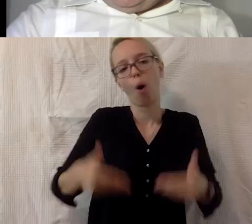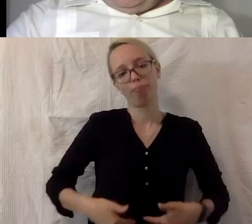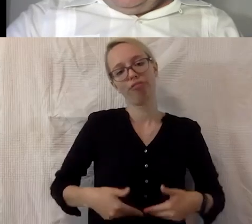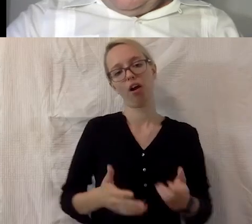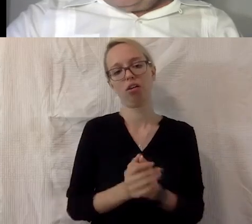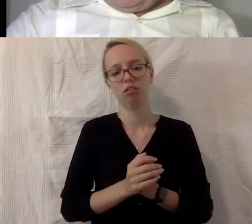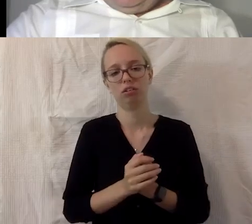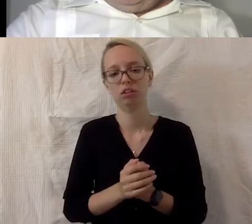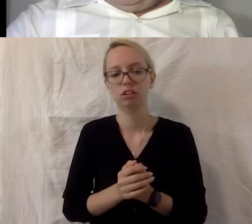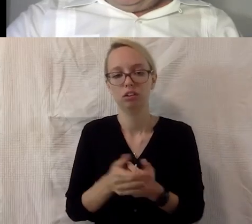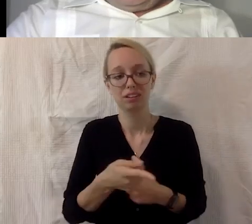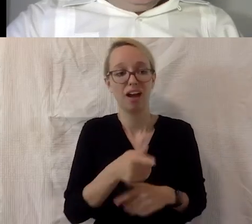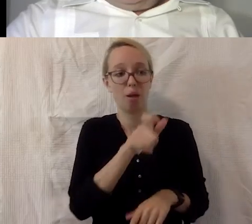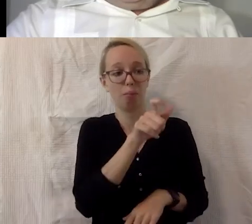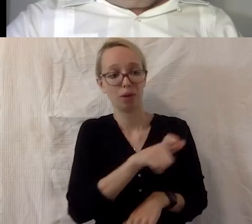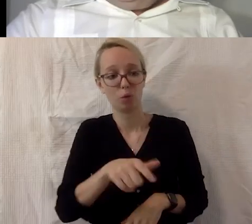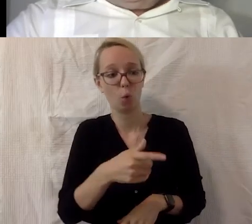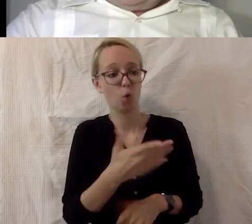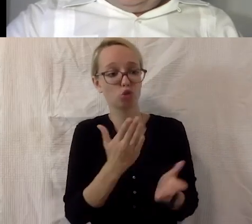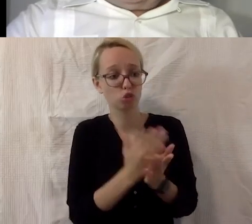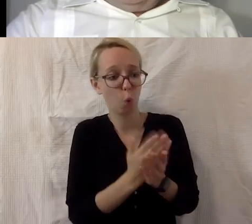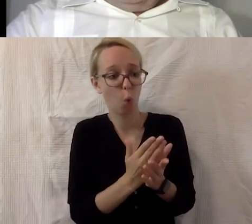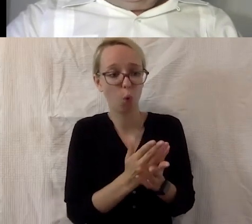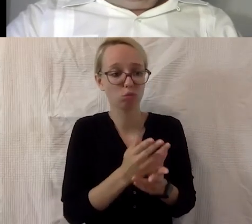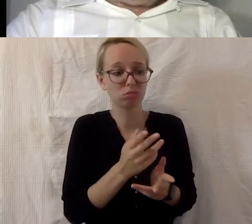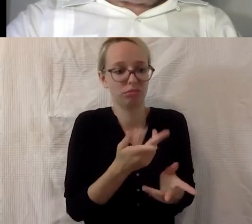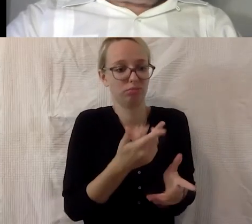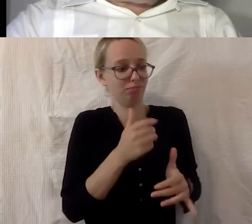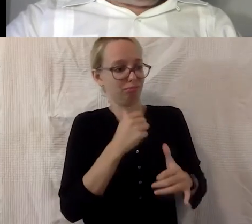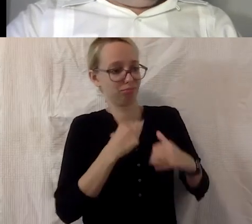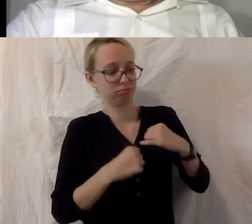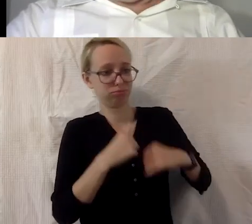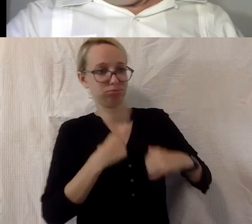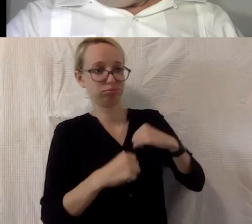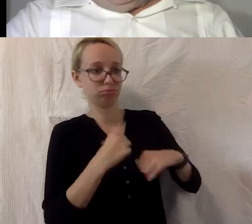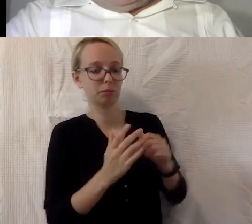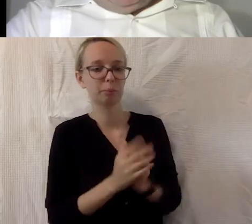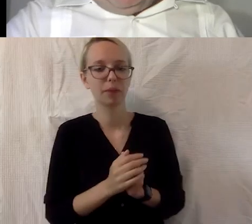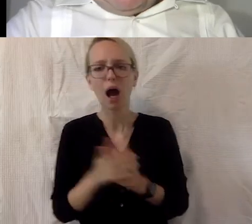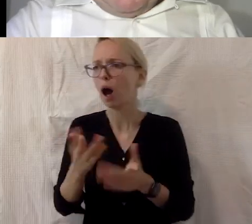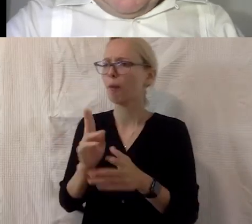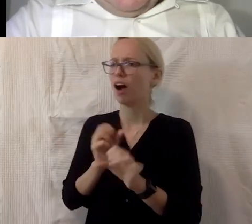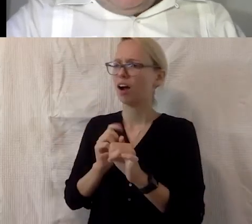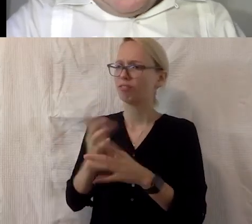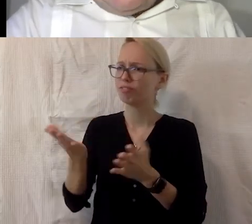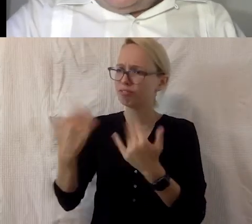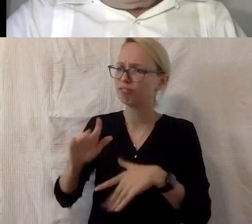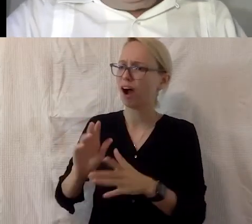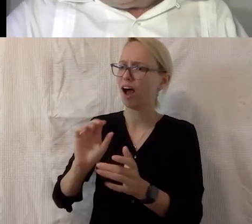hart zum Schicksal geschlagen wurden. Aber das hat sich doch über das SGB IX geändert, dieser Ansatz.